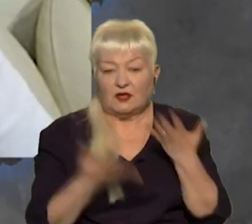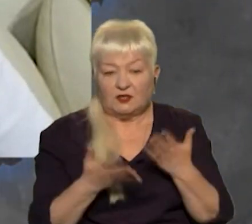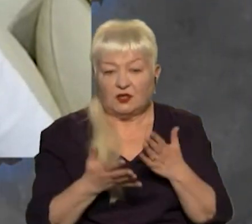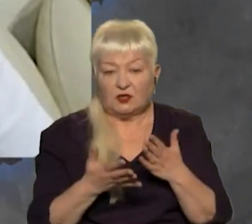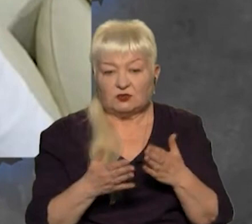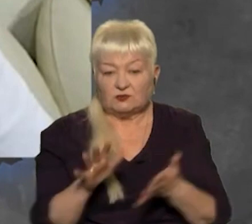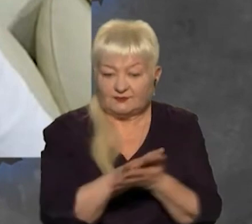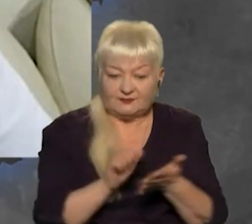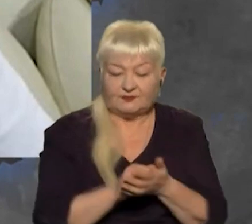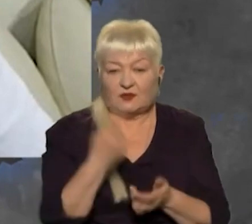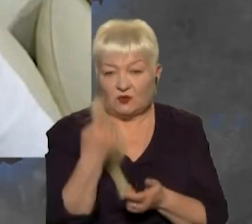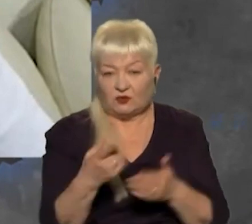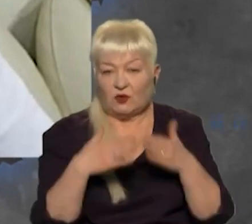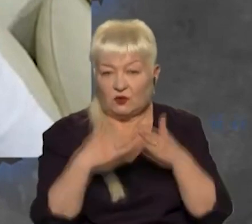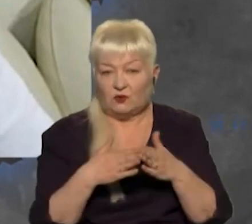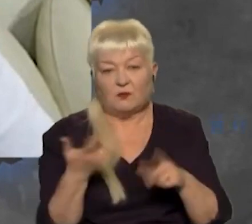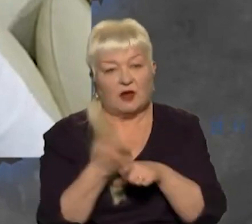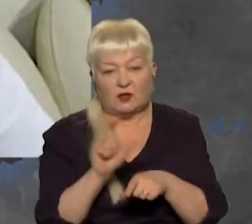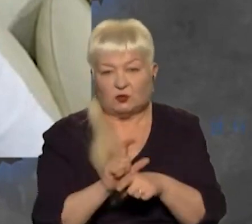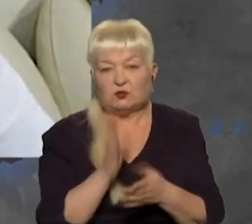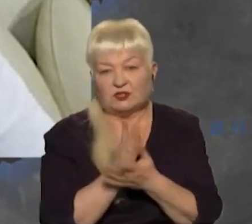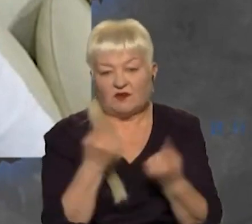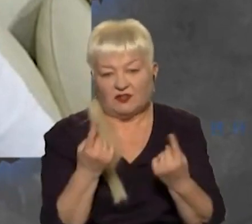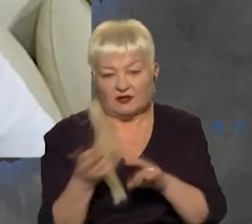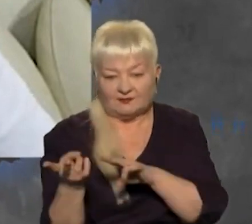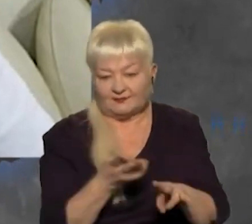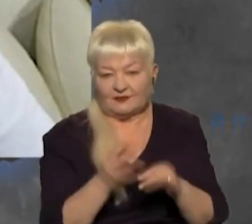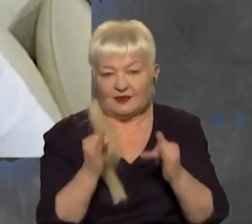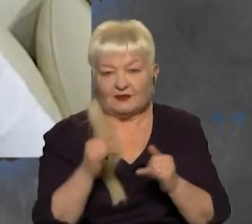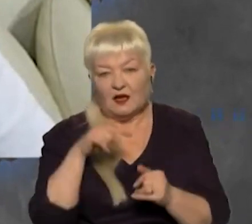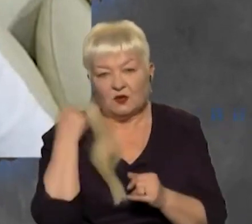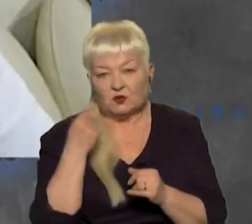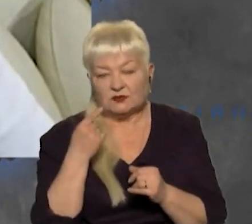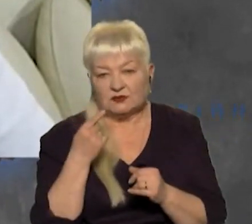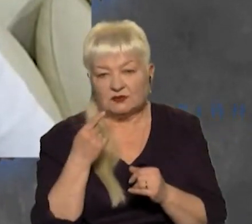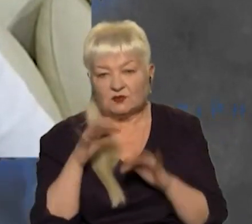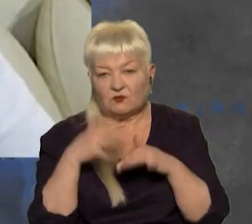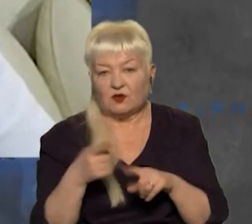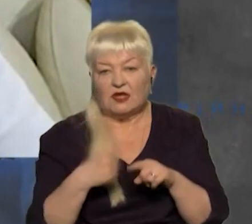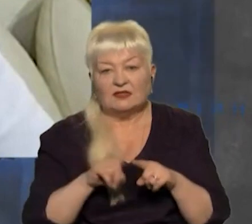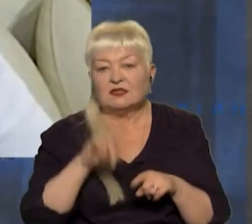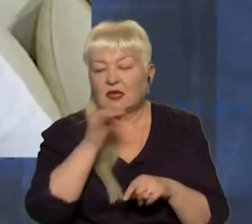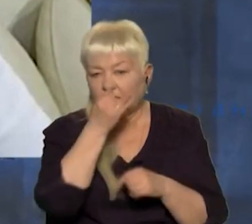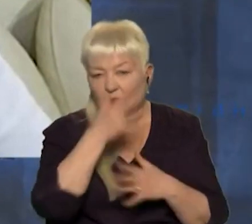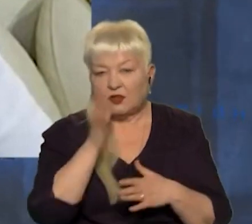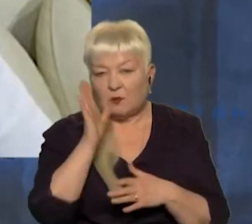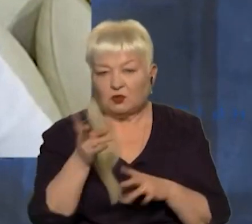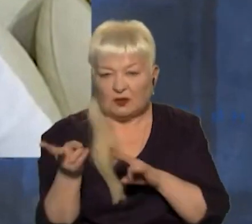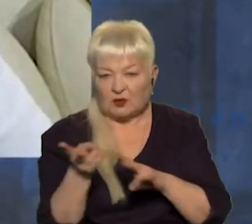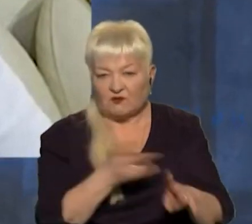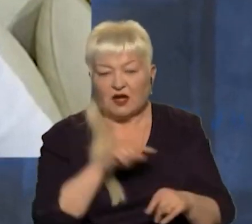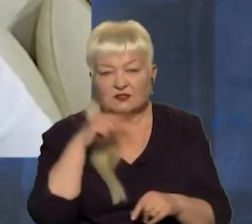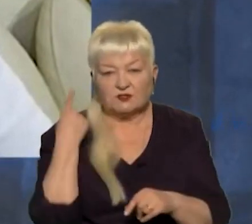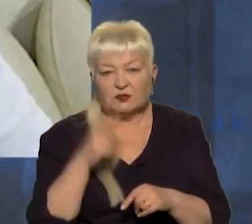корабля дуже болезненно бьет по Чорному флоту. Це не могла бути провокація Росії для того, щоб приводити до